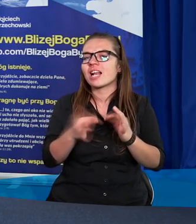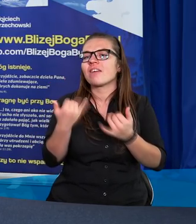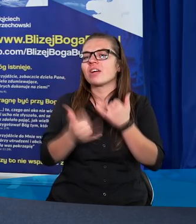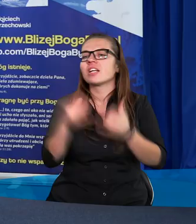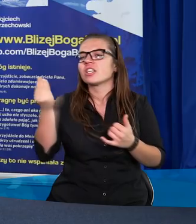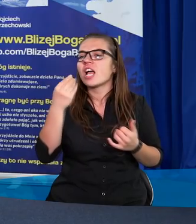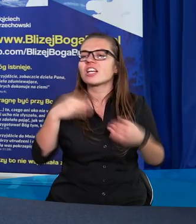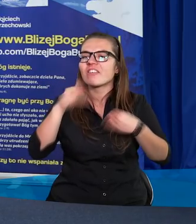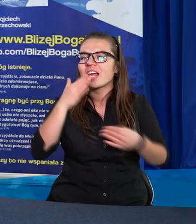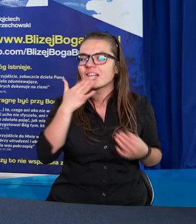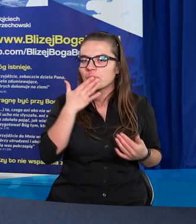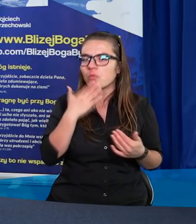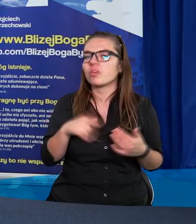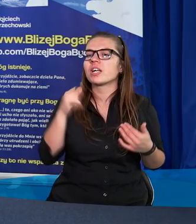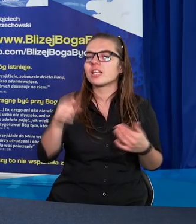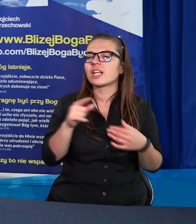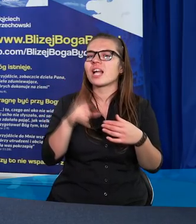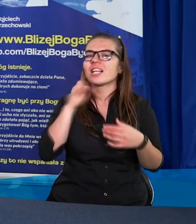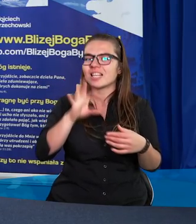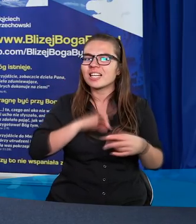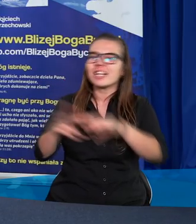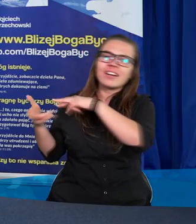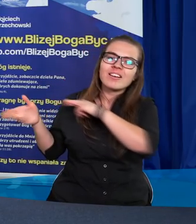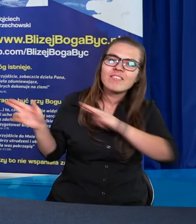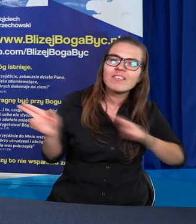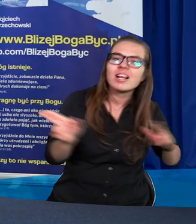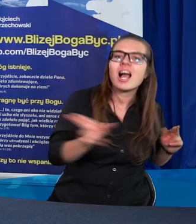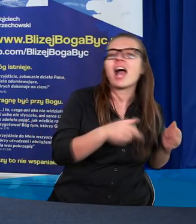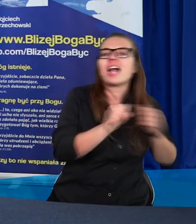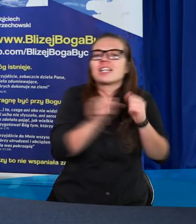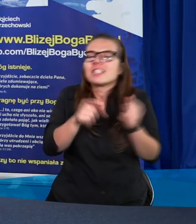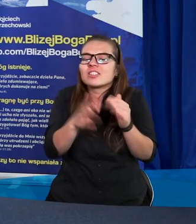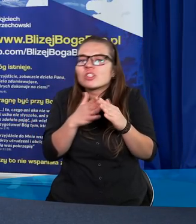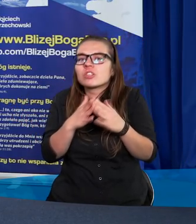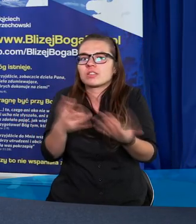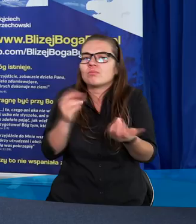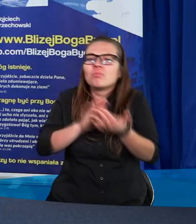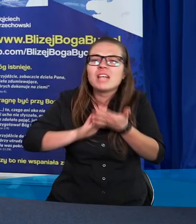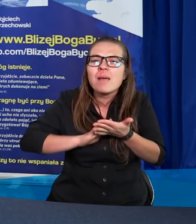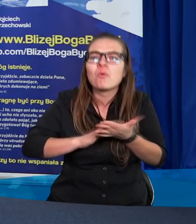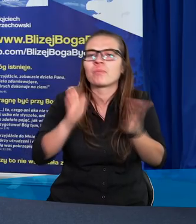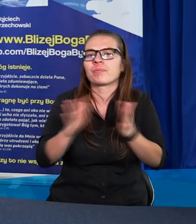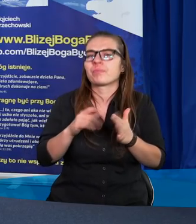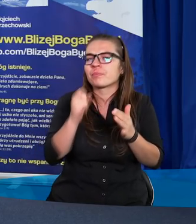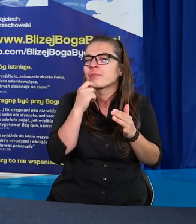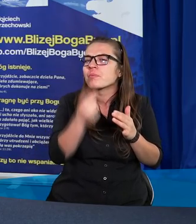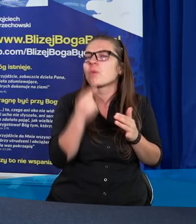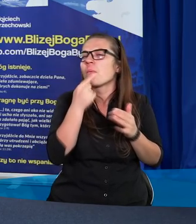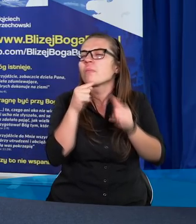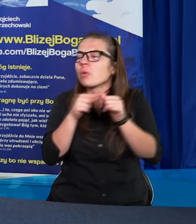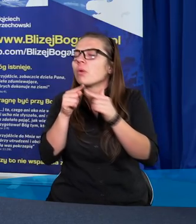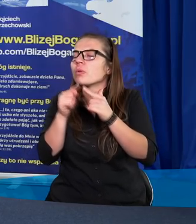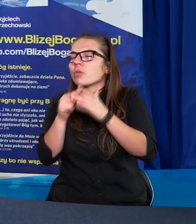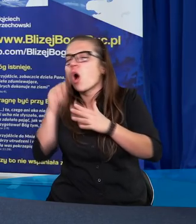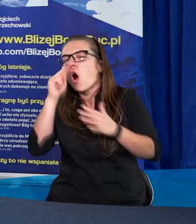mówi jeszcze więcej. Bo kiedy ten syn wraca i on sobie w głowie przygotowuje przeprosiny i mówi, powiem tak i tak,